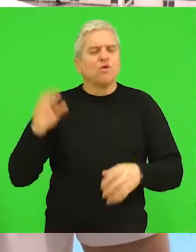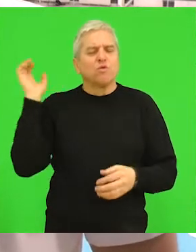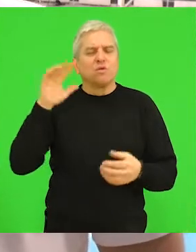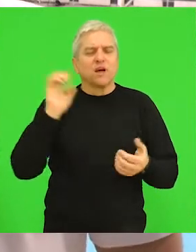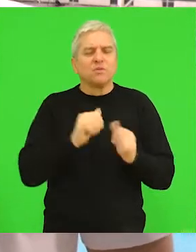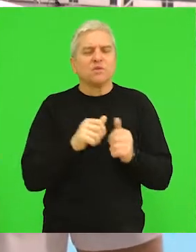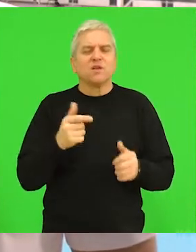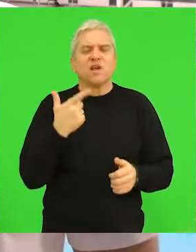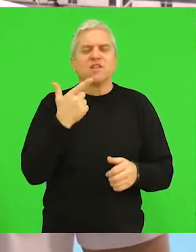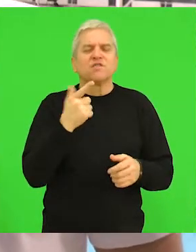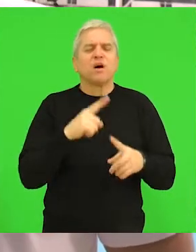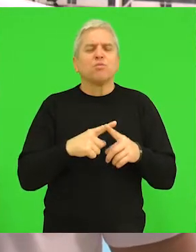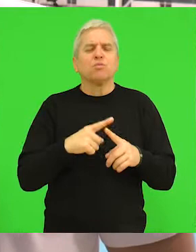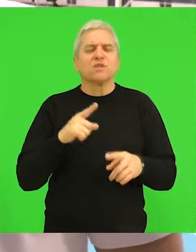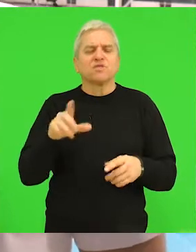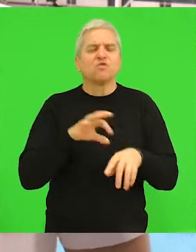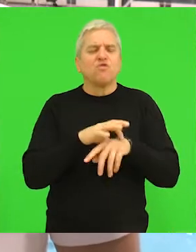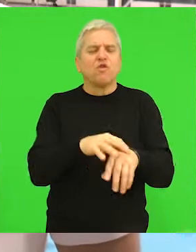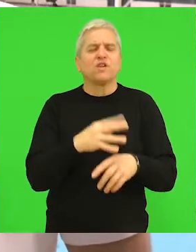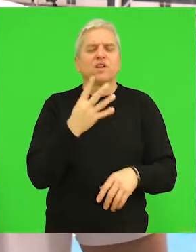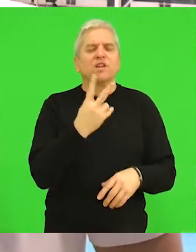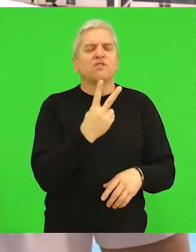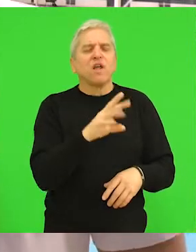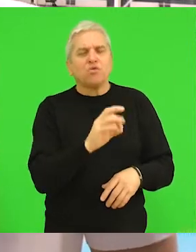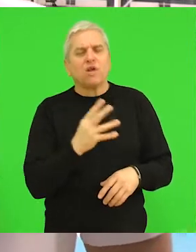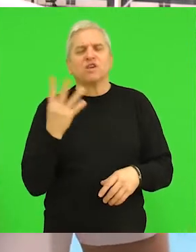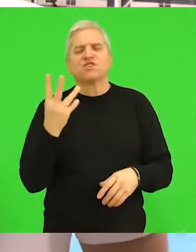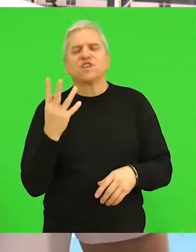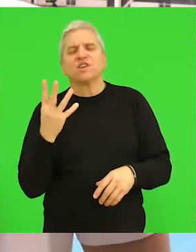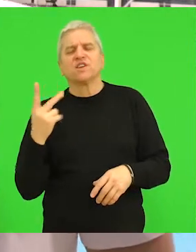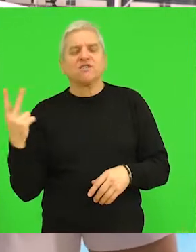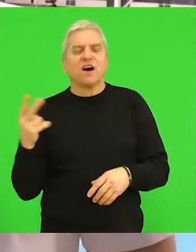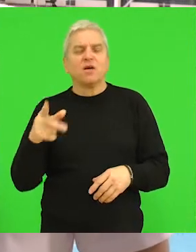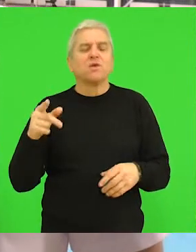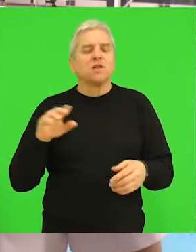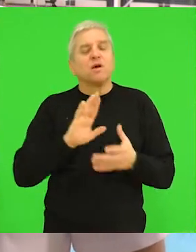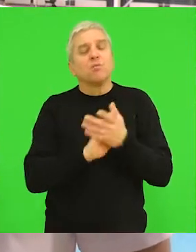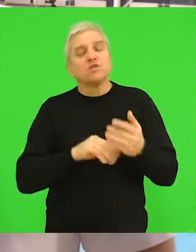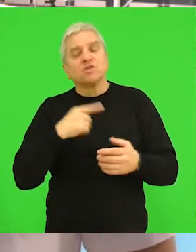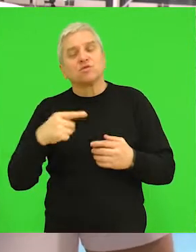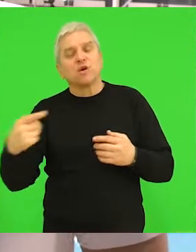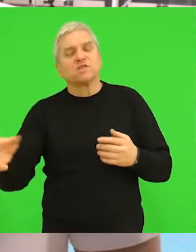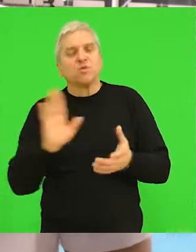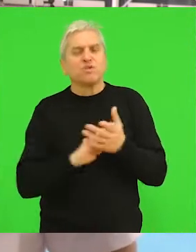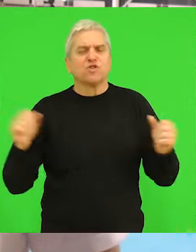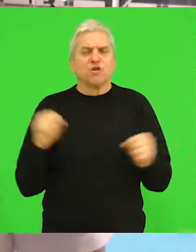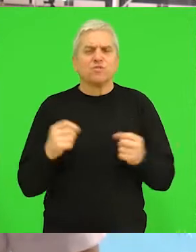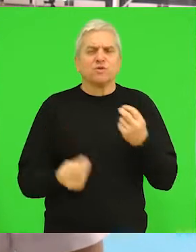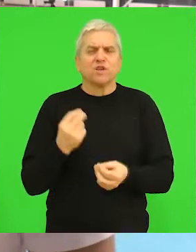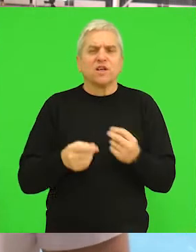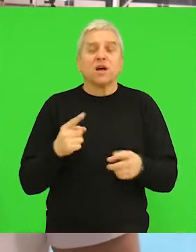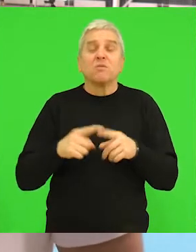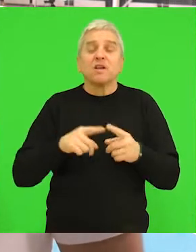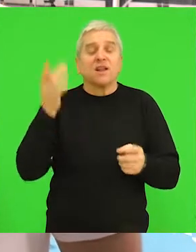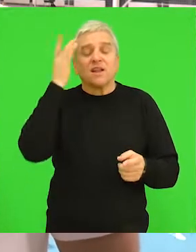pokazalo znači dva puta su uvodili 2-0-4-2 stizali smo rezultat tek onda smo krevali nešto od zbiljnije da igramo da bi ne znam nija